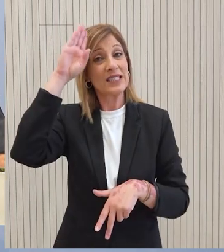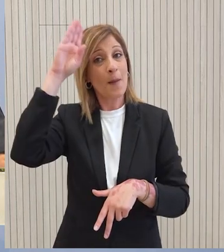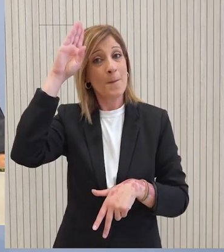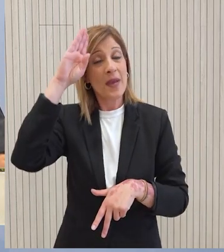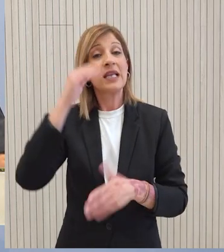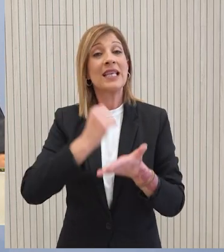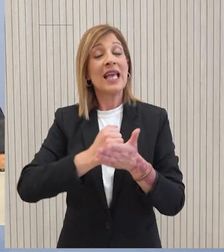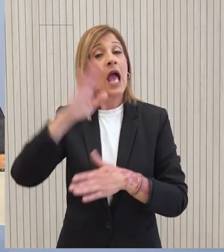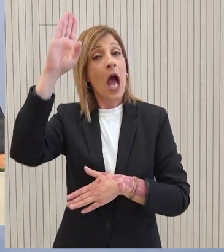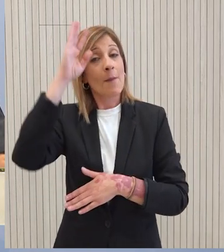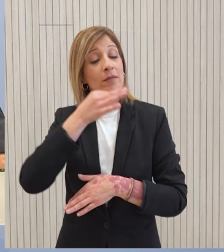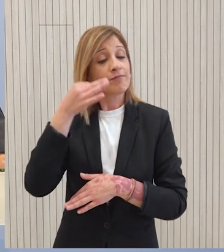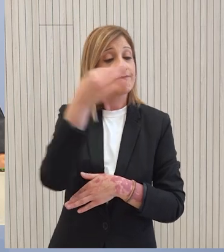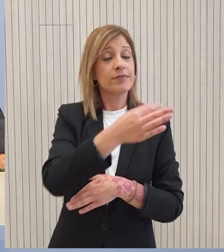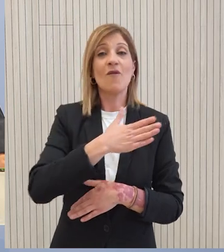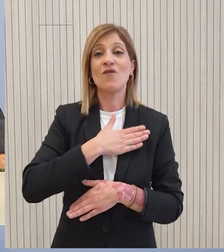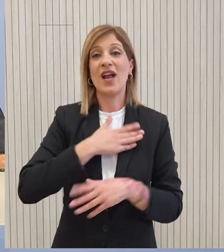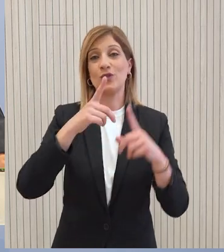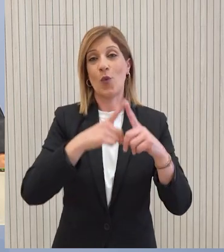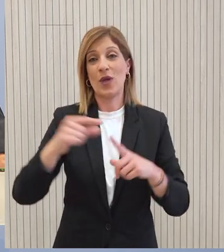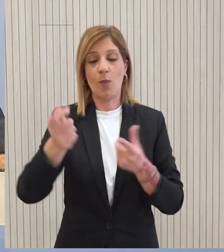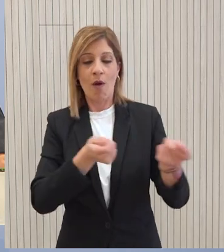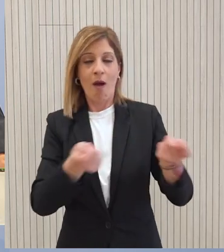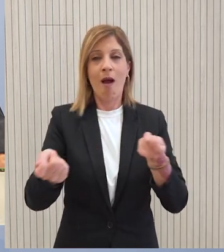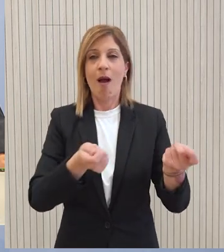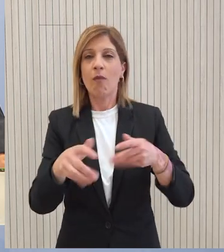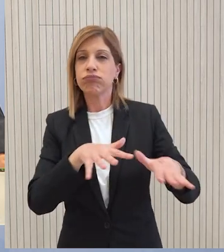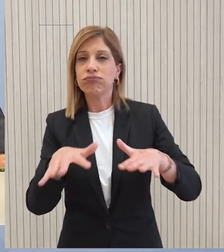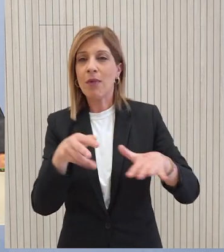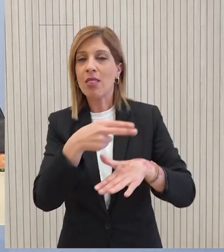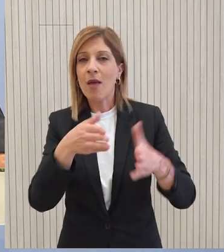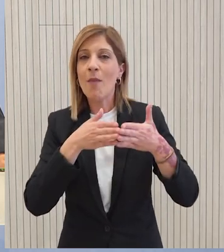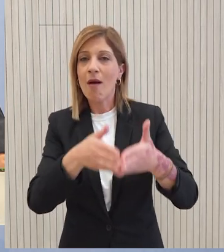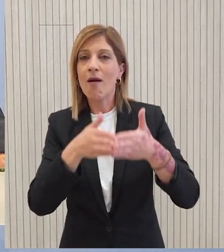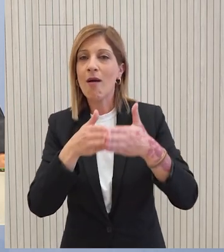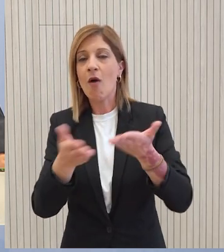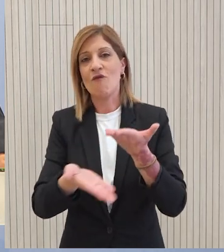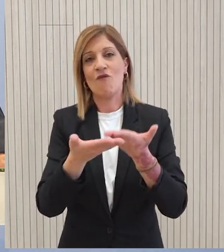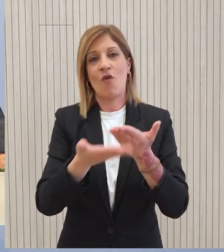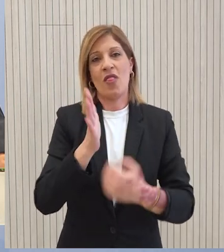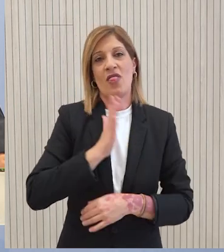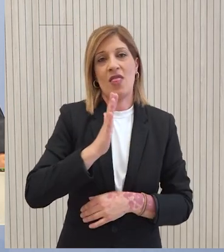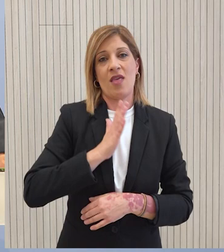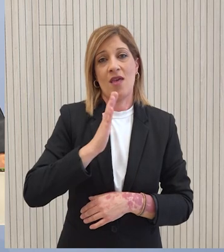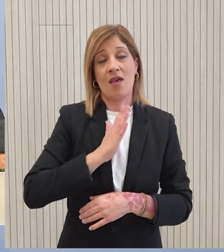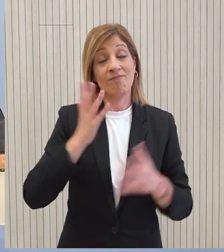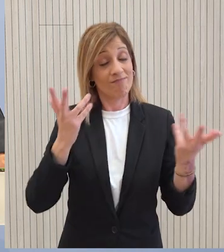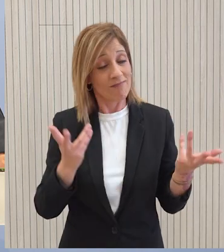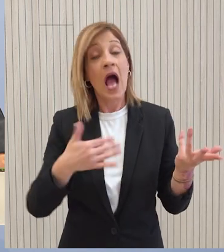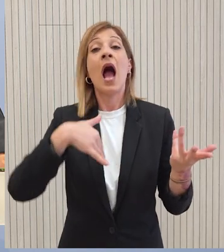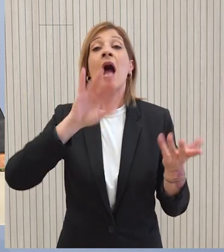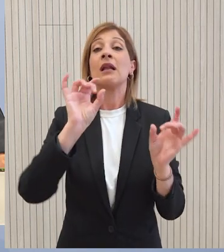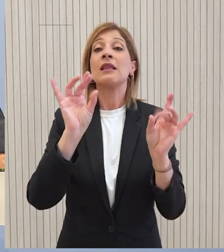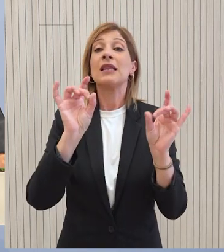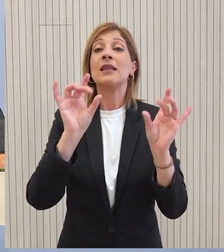προς την Κυπριακή Δημοκρατία για την ηγετική της δράση και υποστήριξη αυτής της επιχείρησης, η οποία δεν θα ήταν εφικτή χωρίς